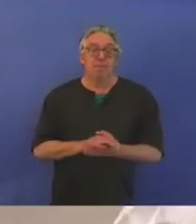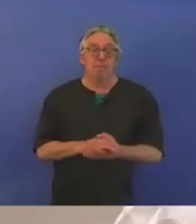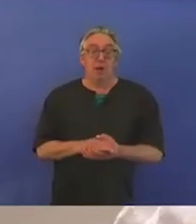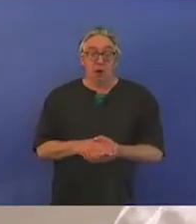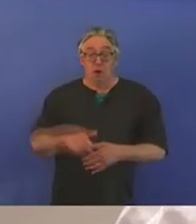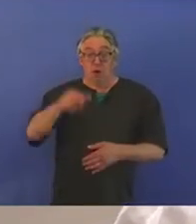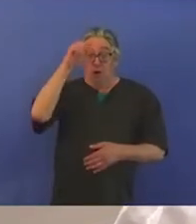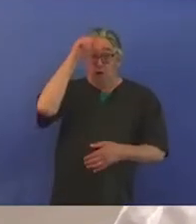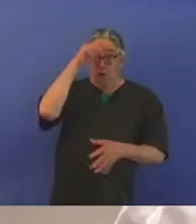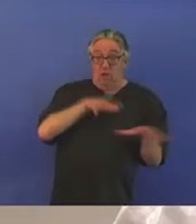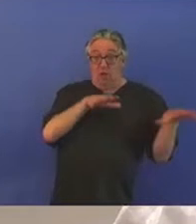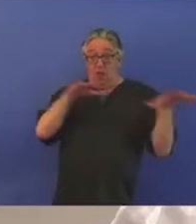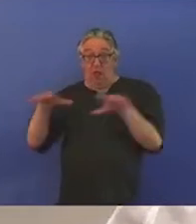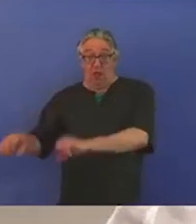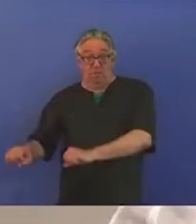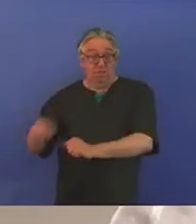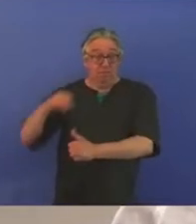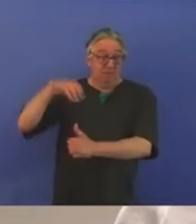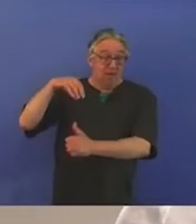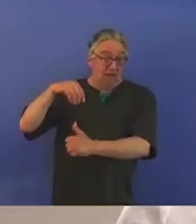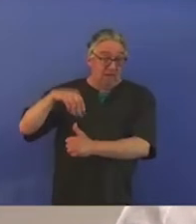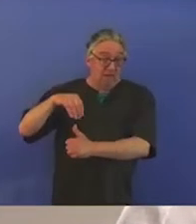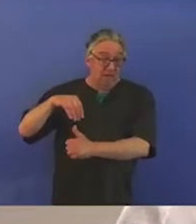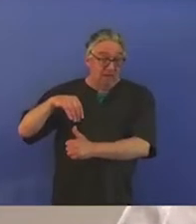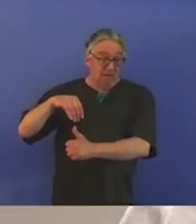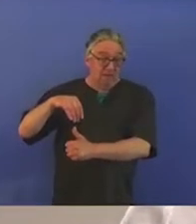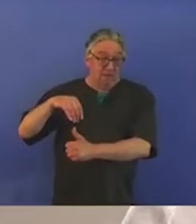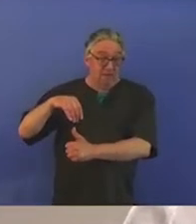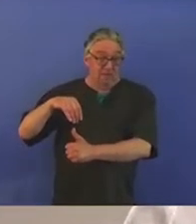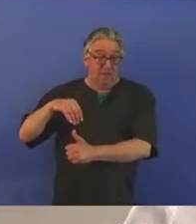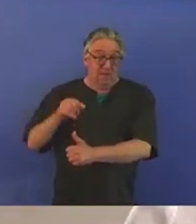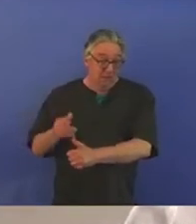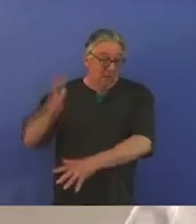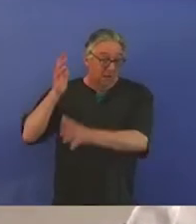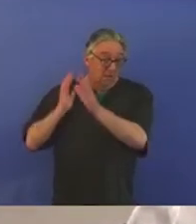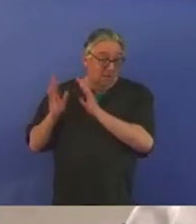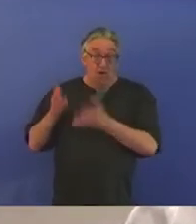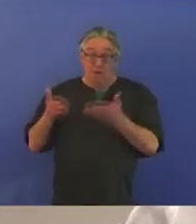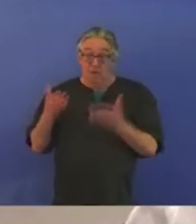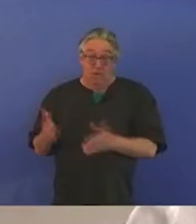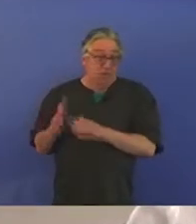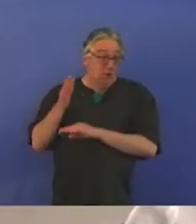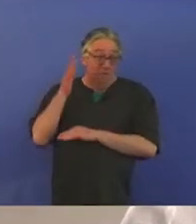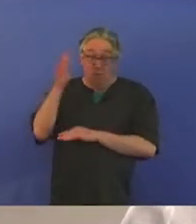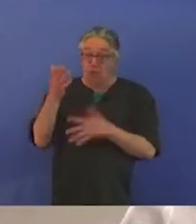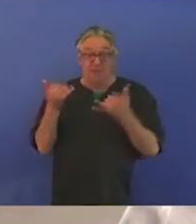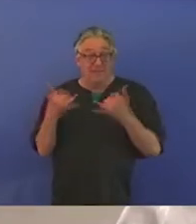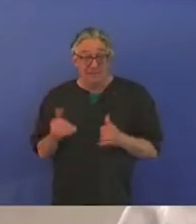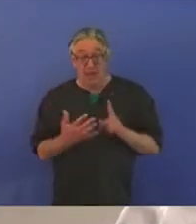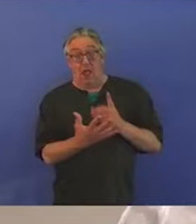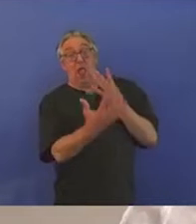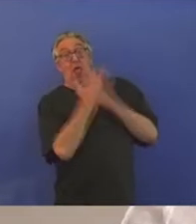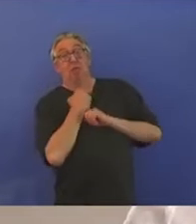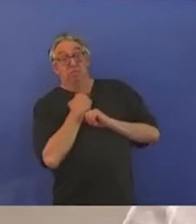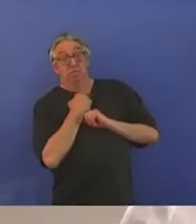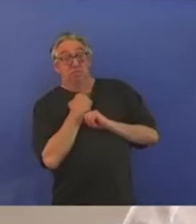dans le présent et dans l'avenir. Une souffrance du passé par la déshumanisation consubstantielle à la colonisation et dans sa phase